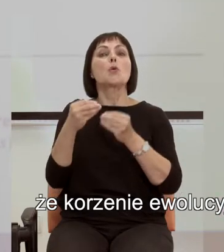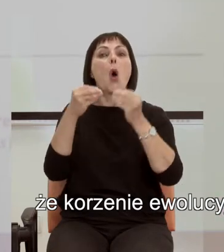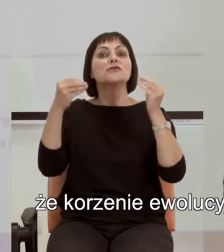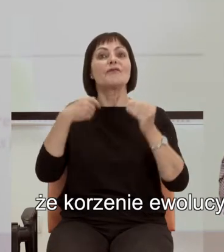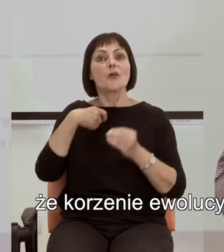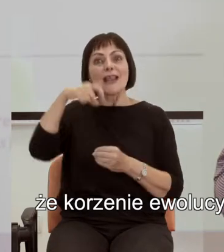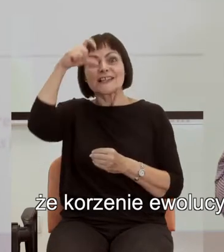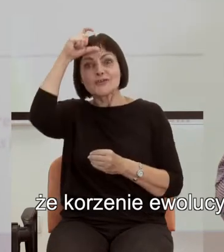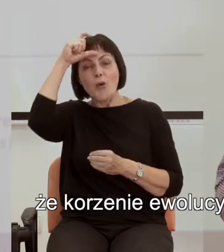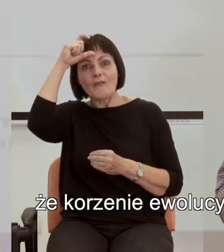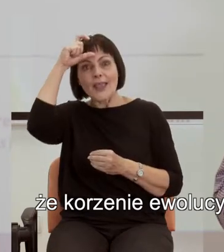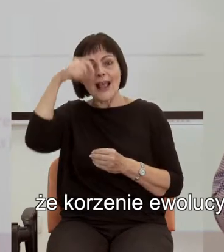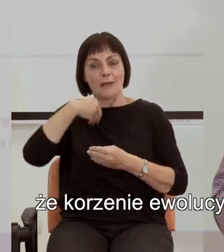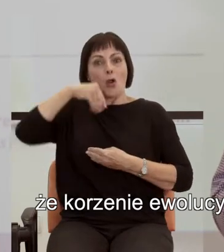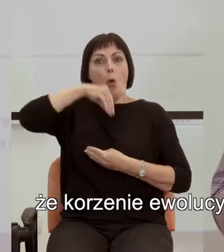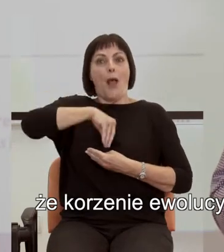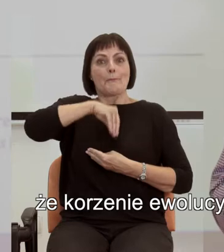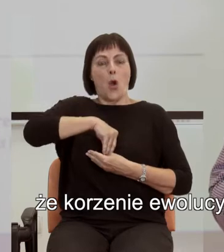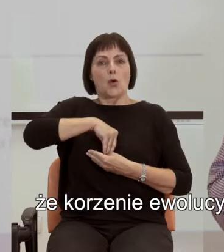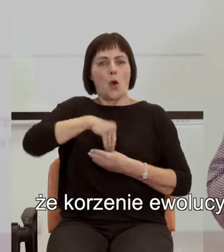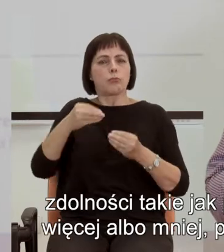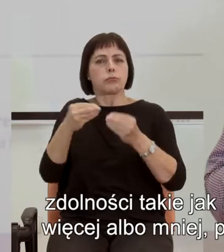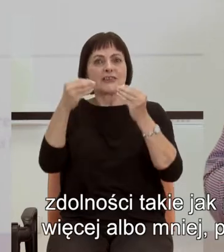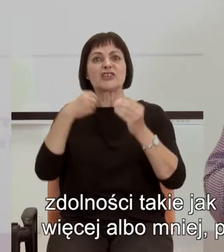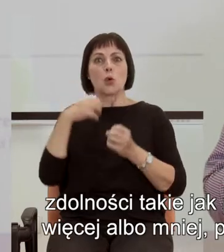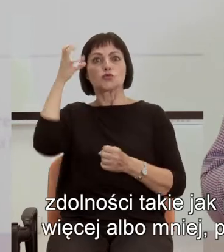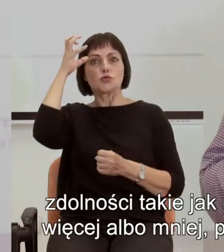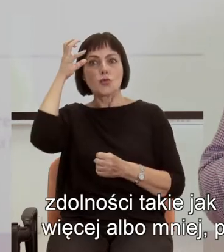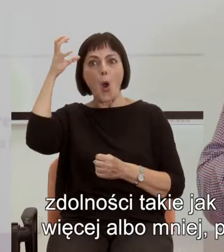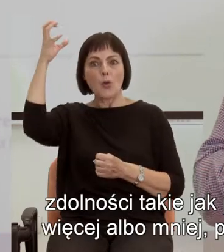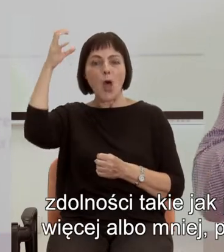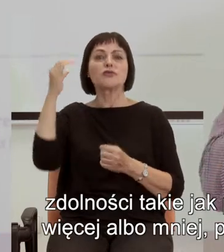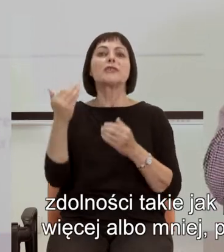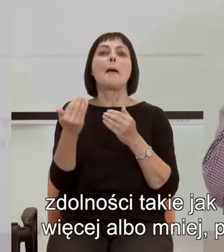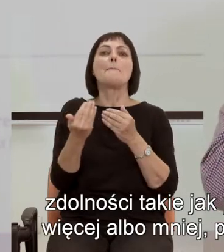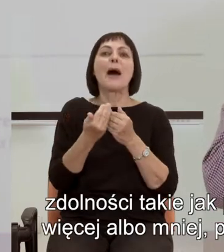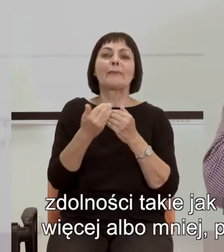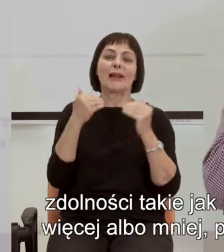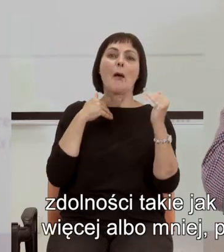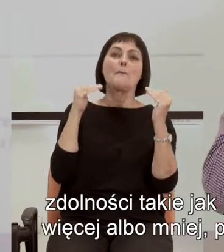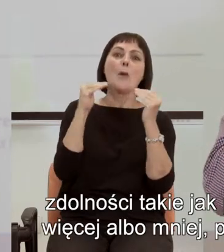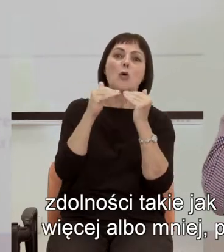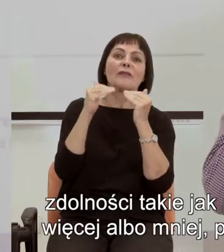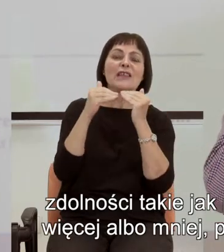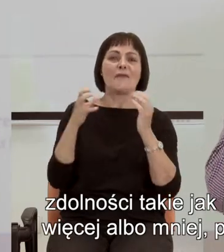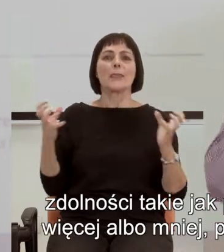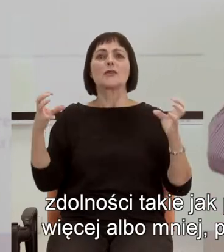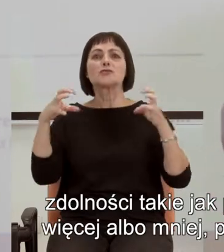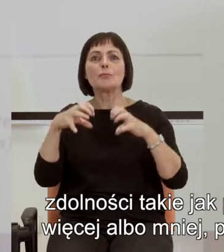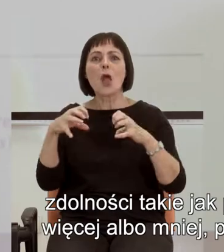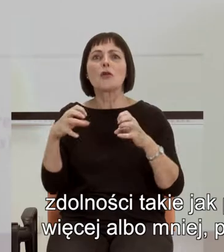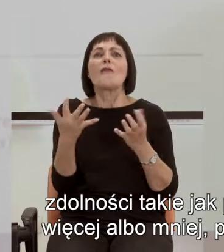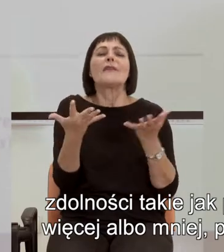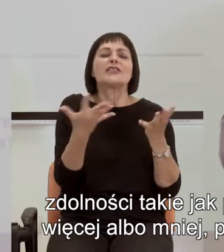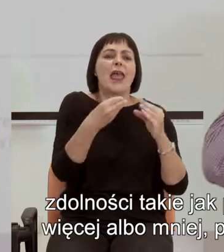zmysłu liczby są głębokie. Mówiąc krótko, zdolności, takie jak porównywanie zbiorów, wskazanie, gdzie jest czegoś